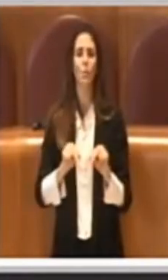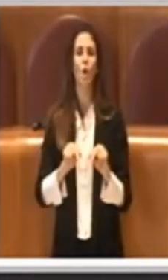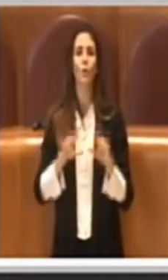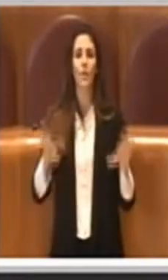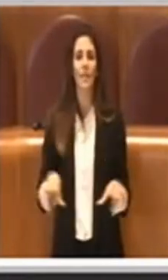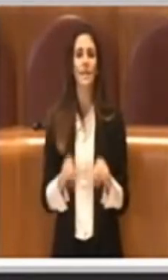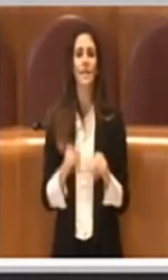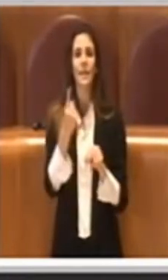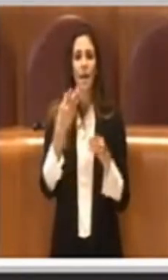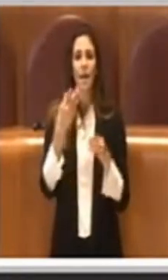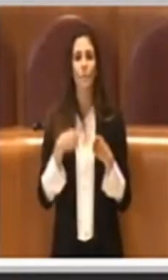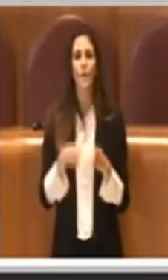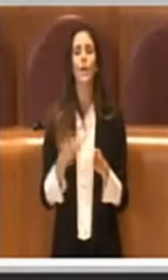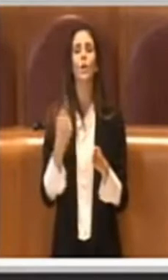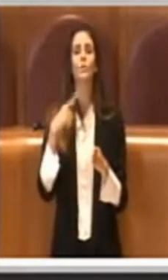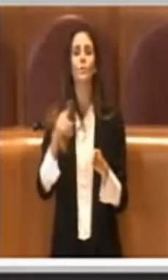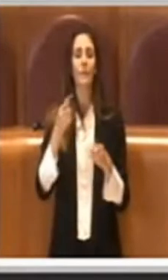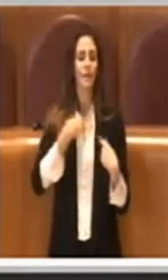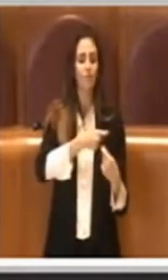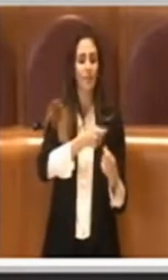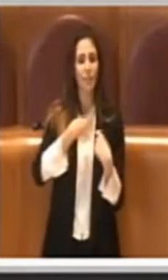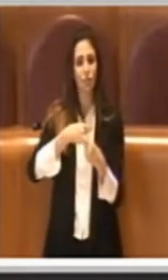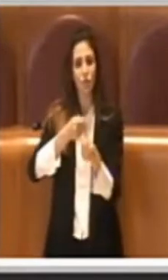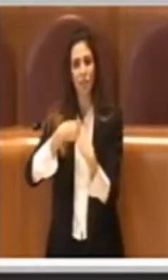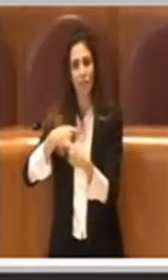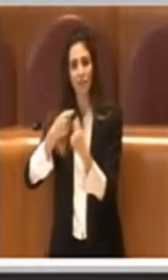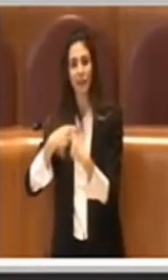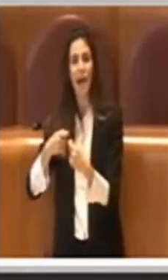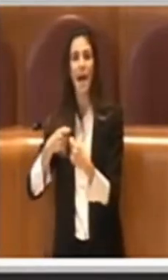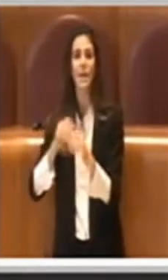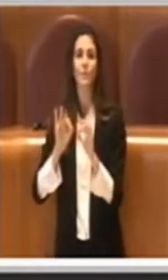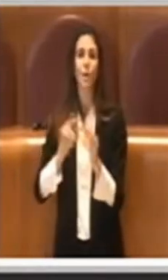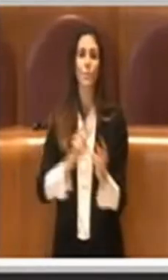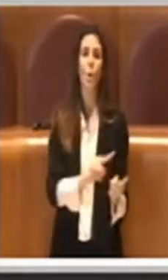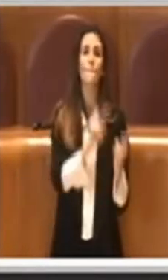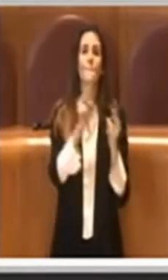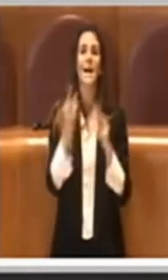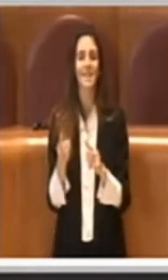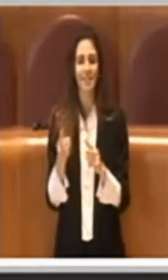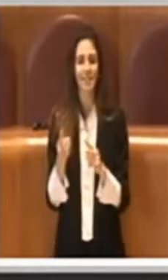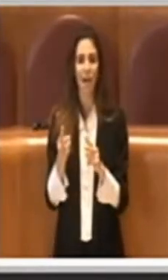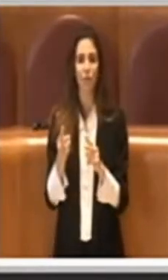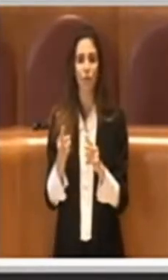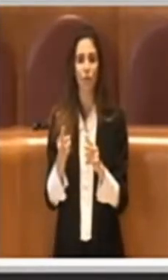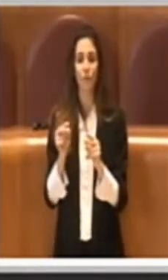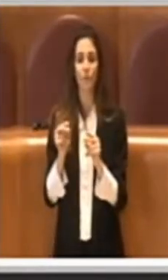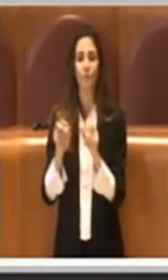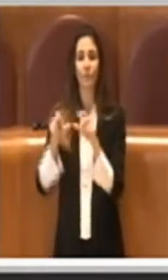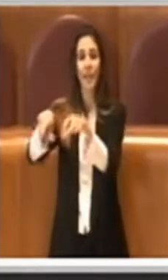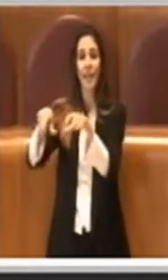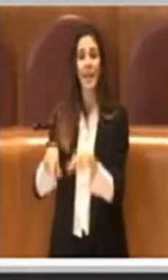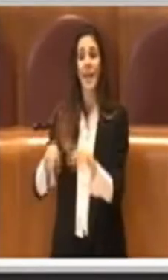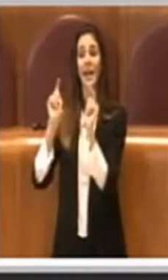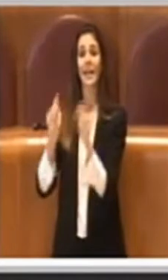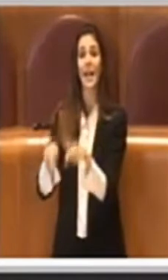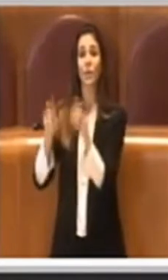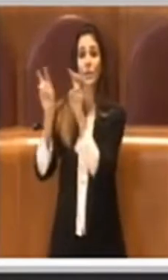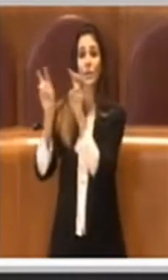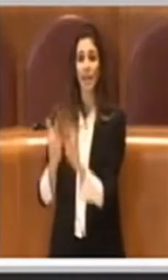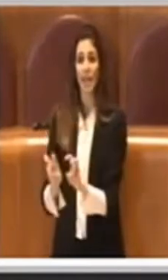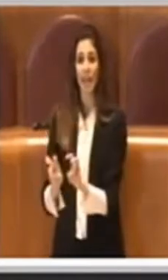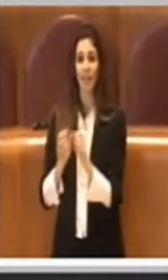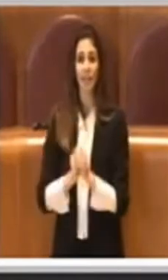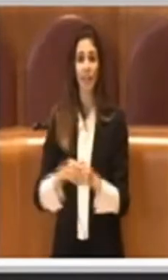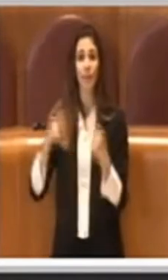per incentivare il passaggio alle carrozzelle elettriche. Era un